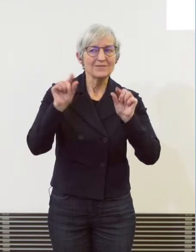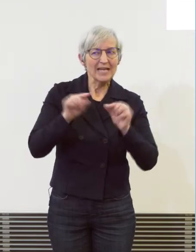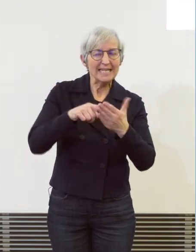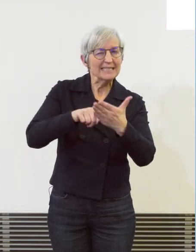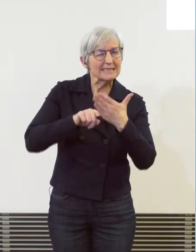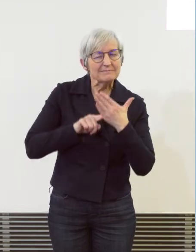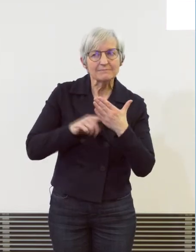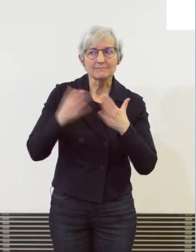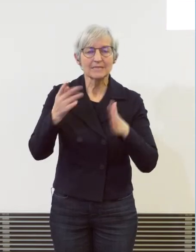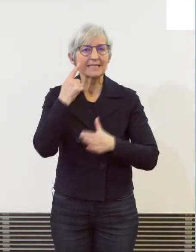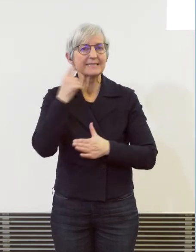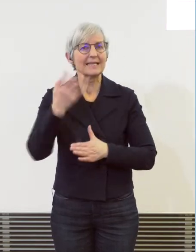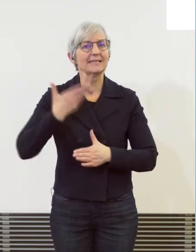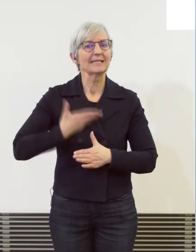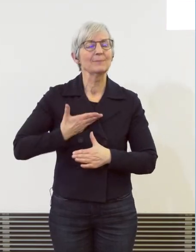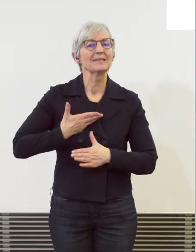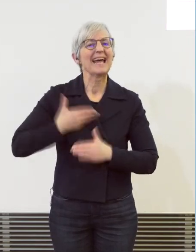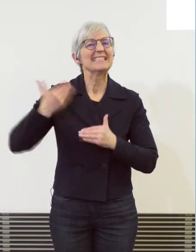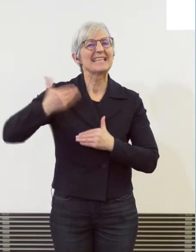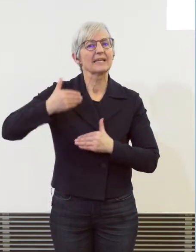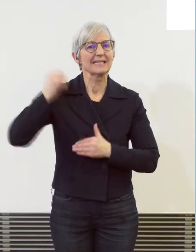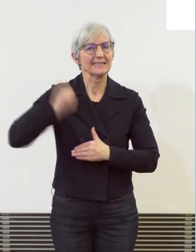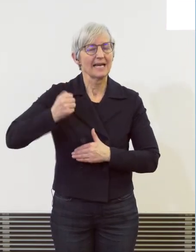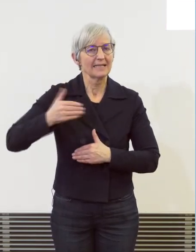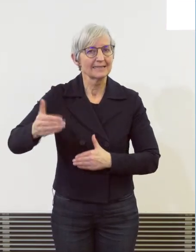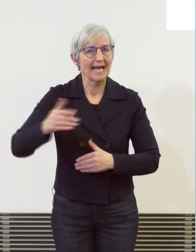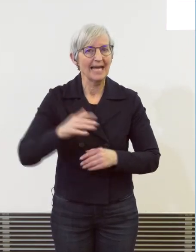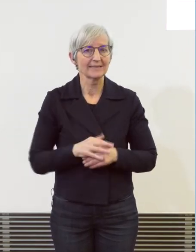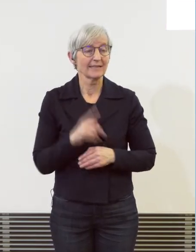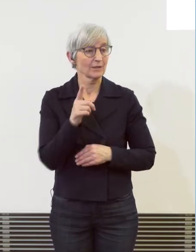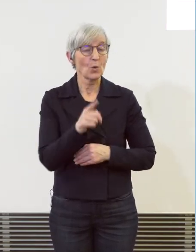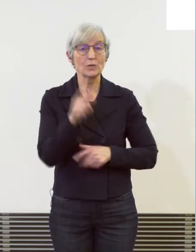immer noch kleiner als vor Corona und wir sind ausserdem froh, dass